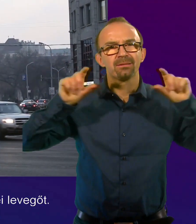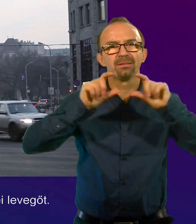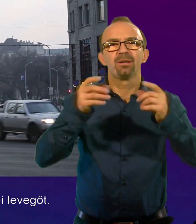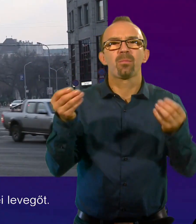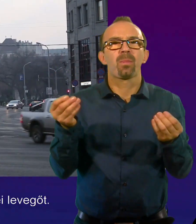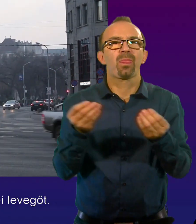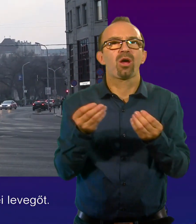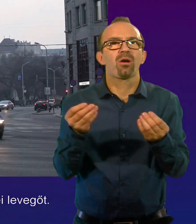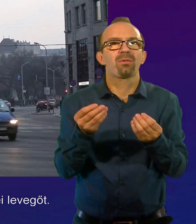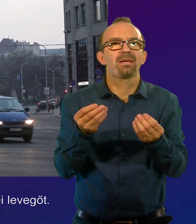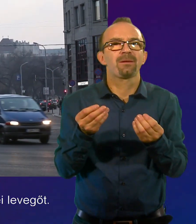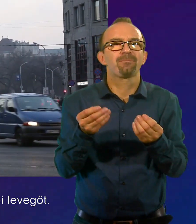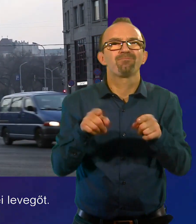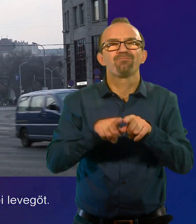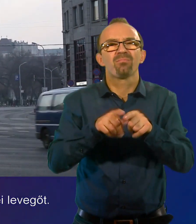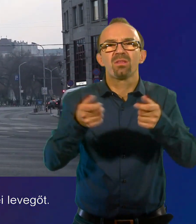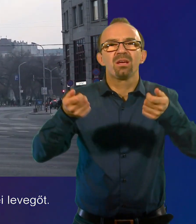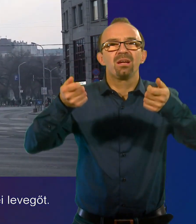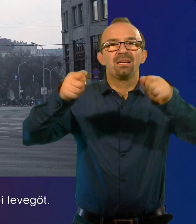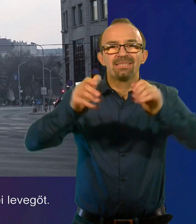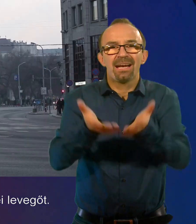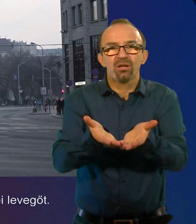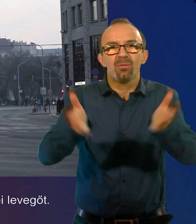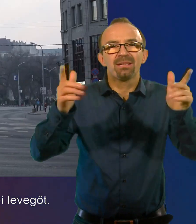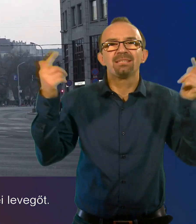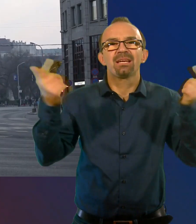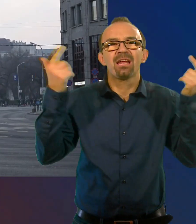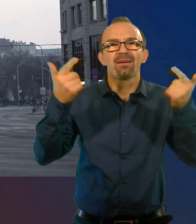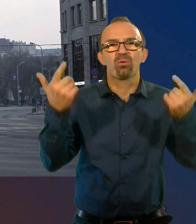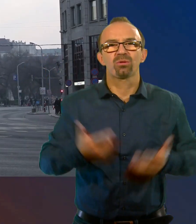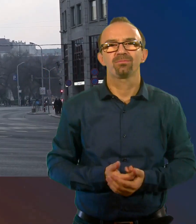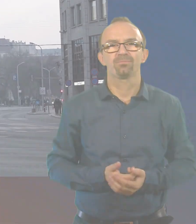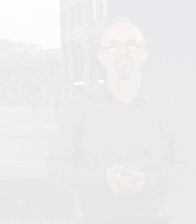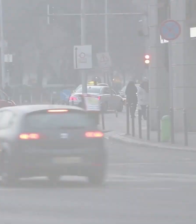ami szinten lezárja a Kárpát medencei levegőt.